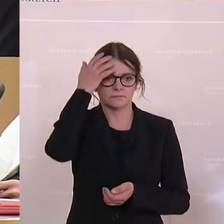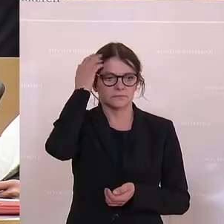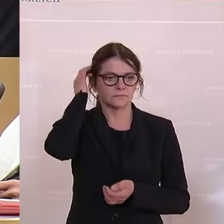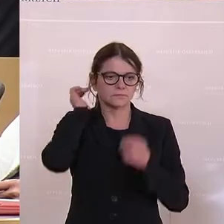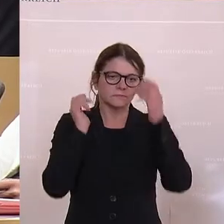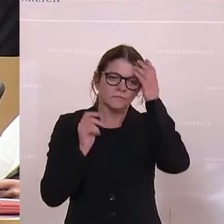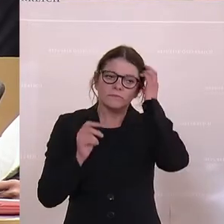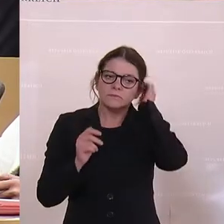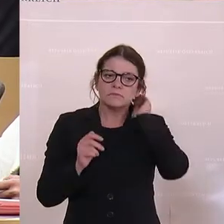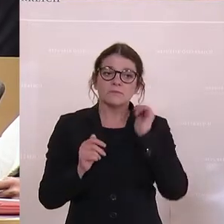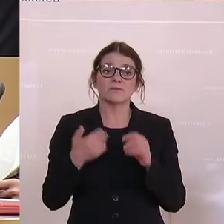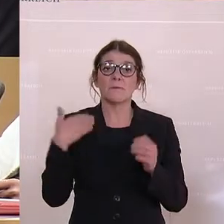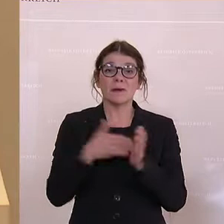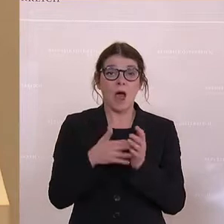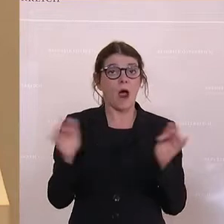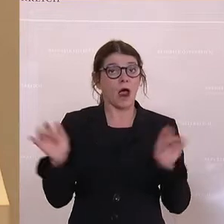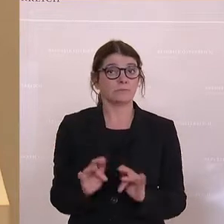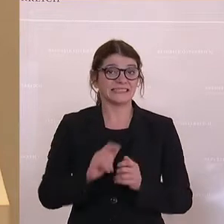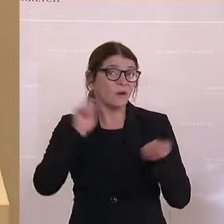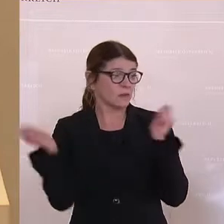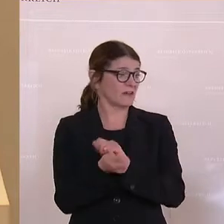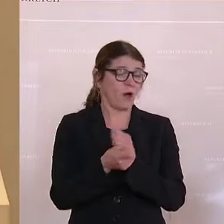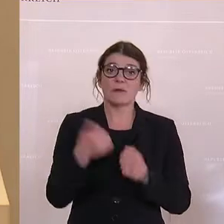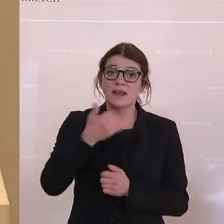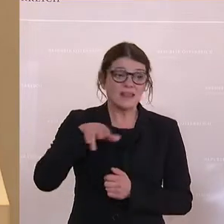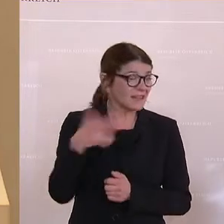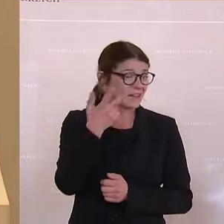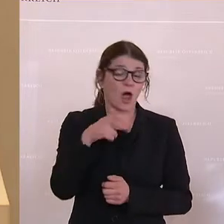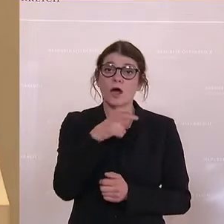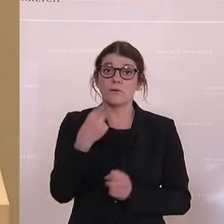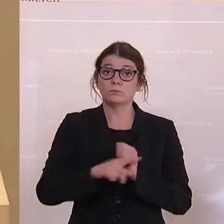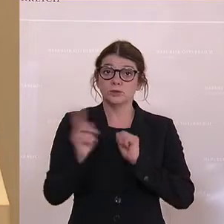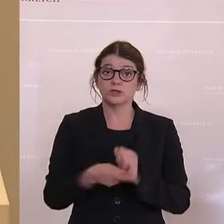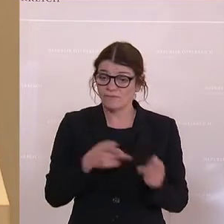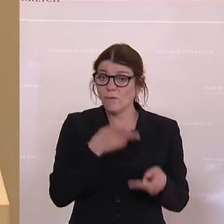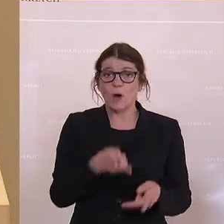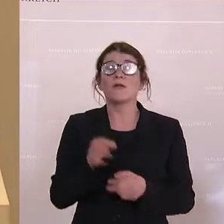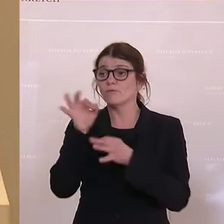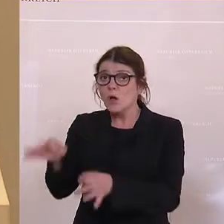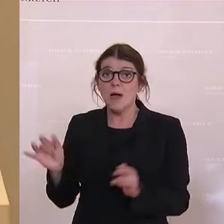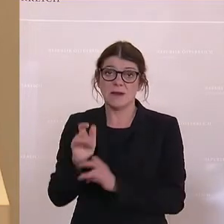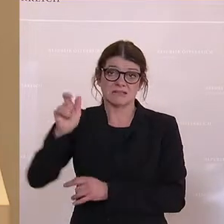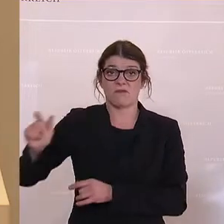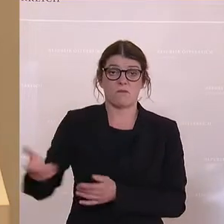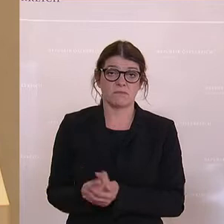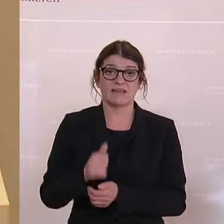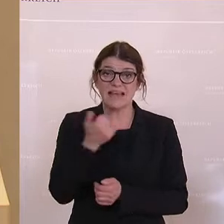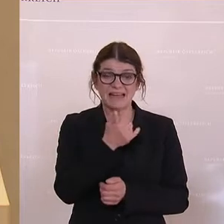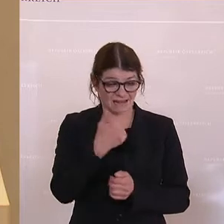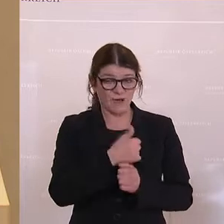Wir brauchen eine Pensionsreform. Jeder dritte Euro von unserem Budget geht in die Pensionen. Jeder dritte Euro.